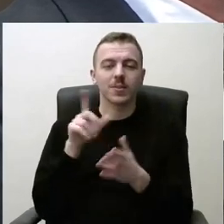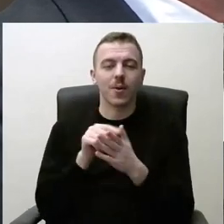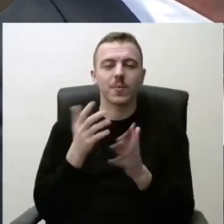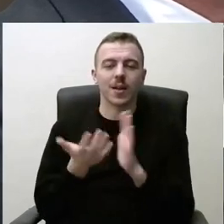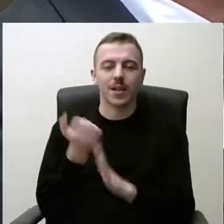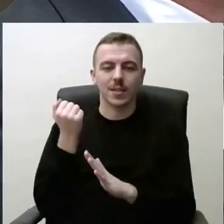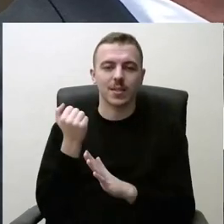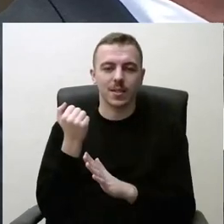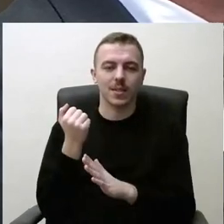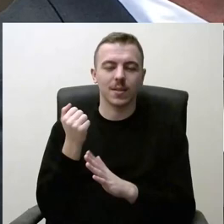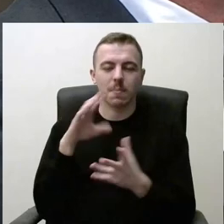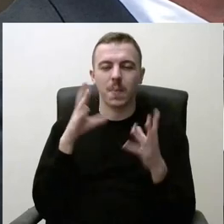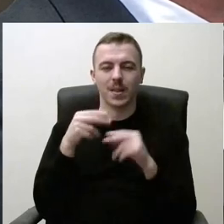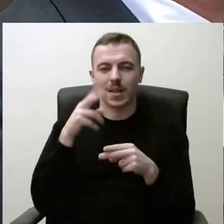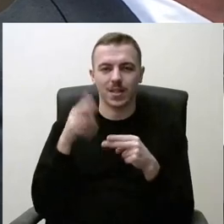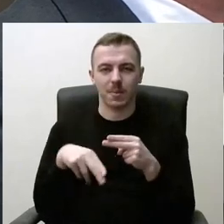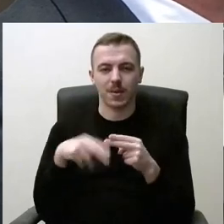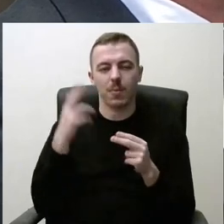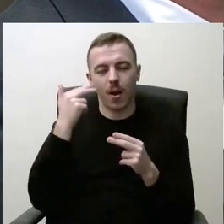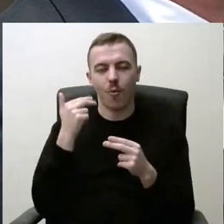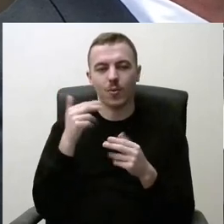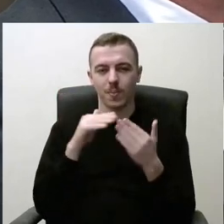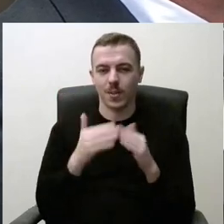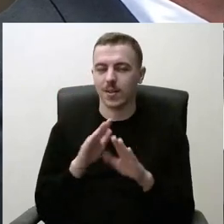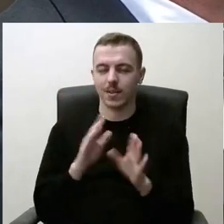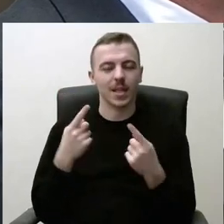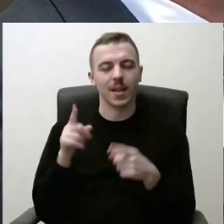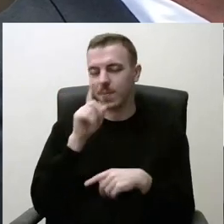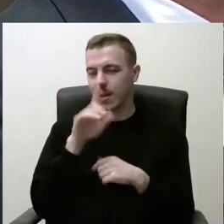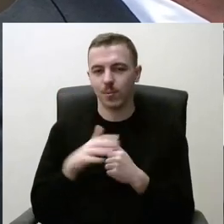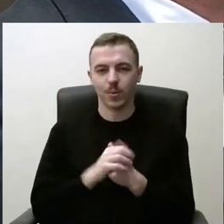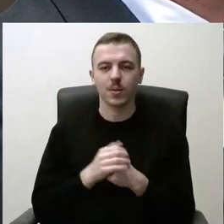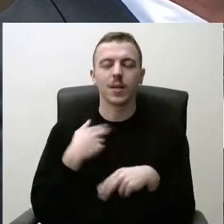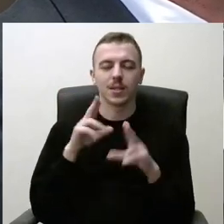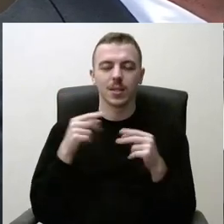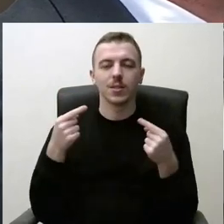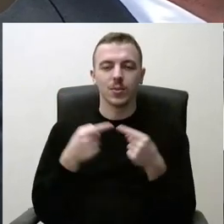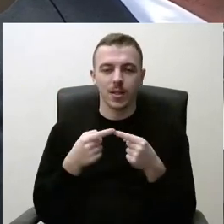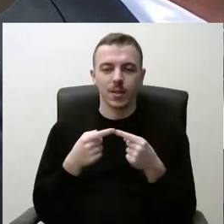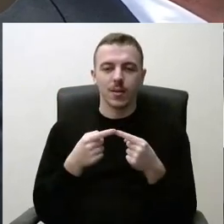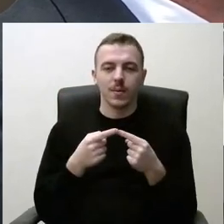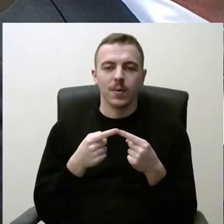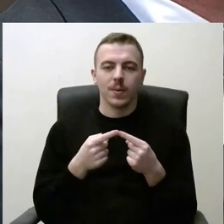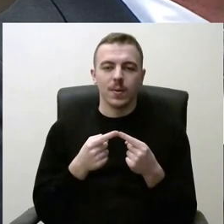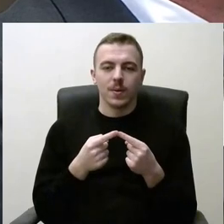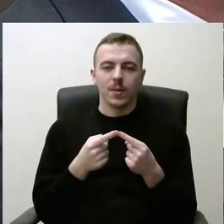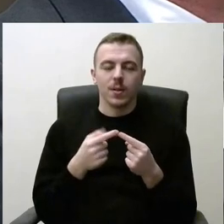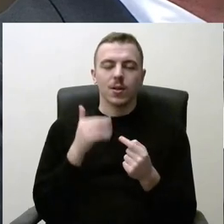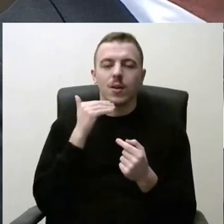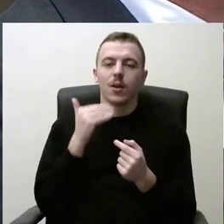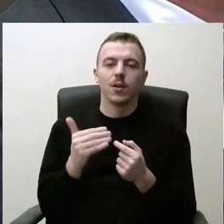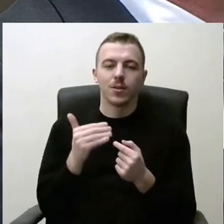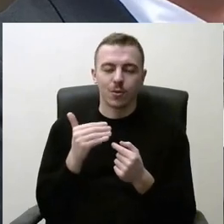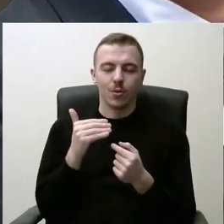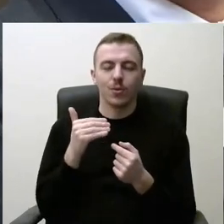bendrą sprendimą su Kauno, nu nebus kitai. Tai mes tikrai tam pritarim ir dar, aišku, sieksime, kad autobusai